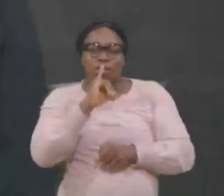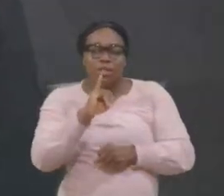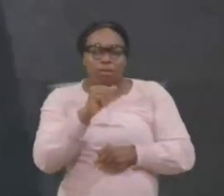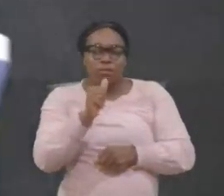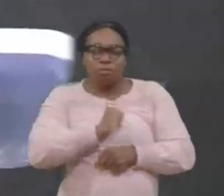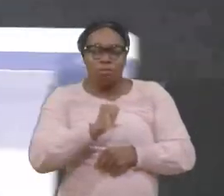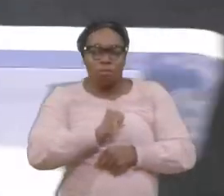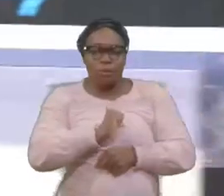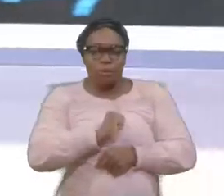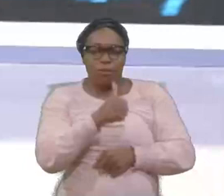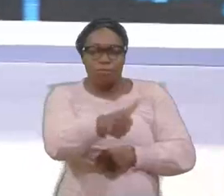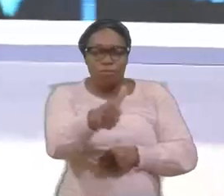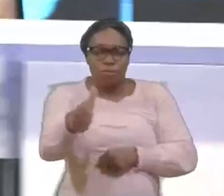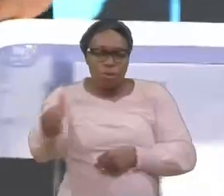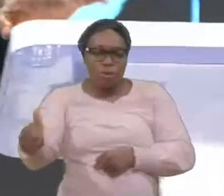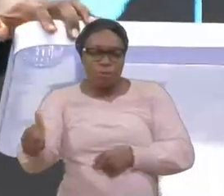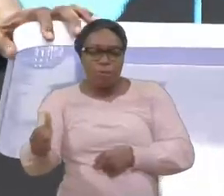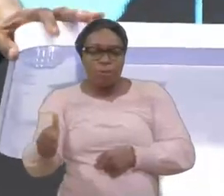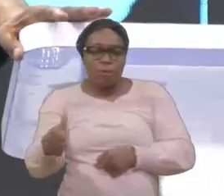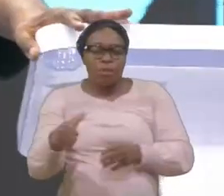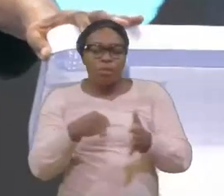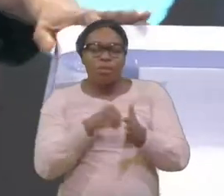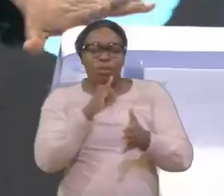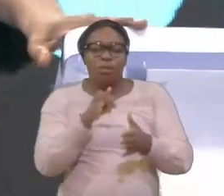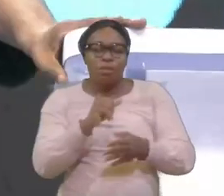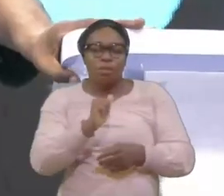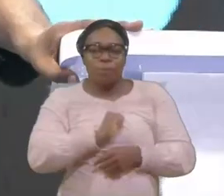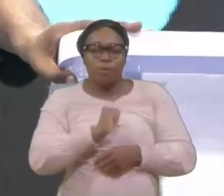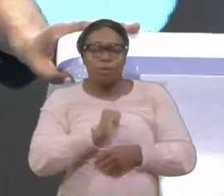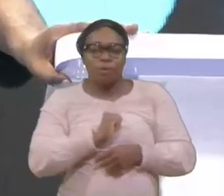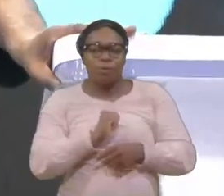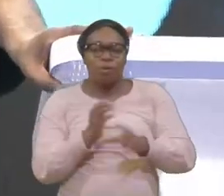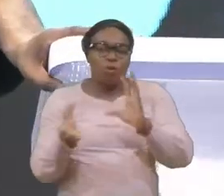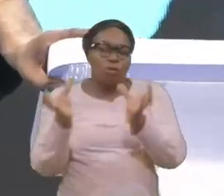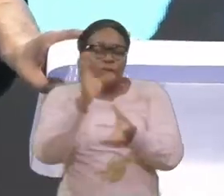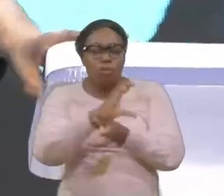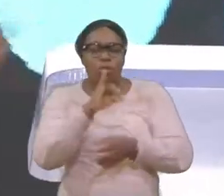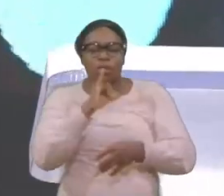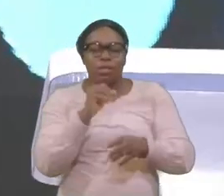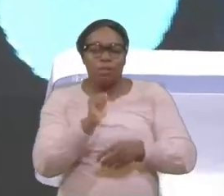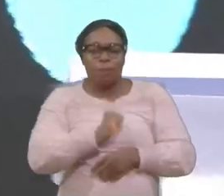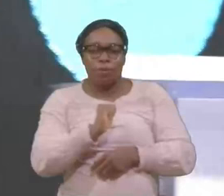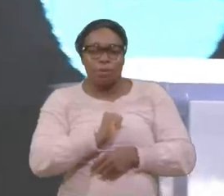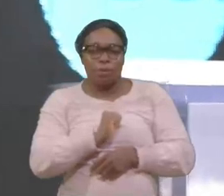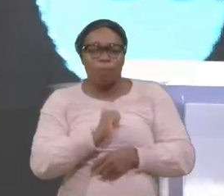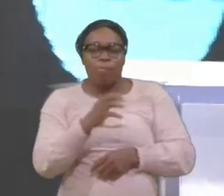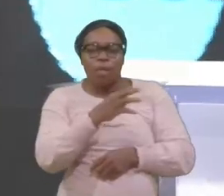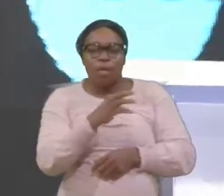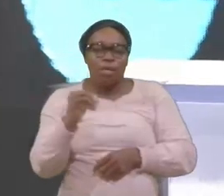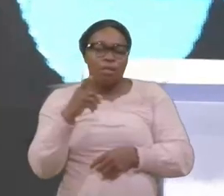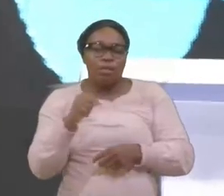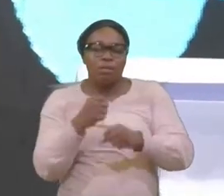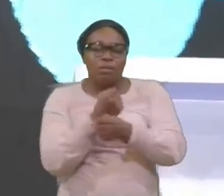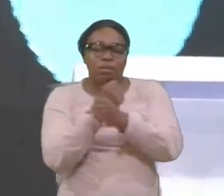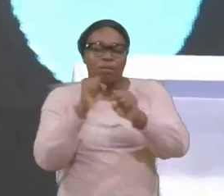est personnelle la restauration est personnelle la conversion est personnelle et le